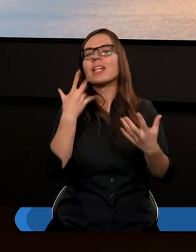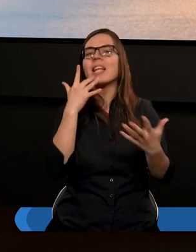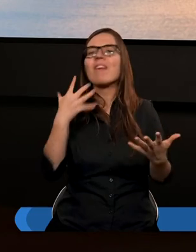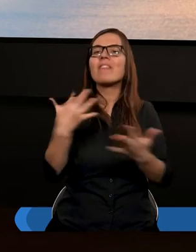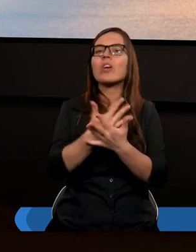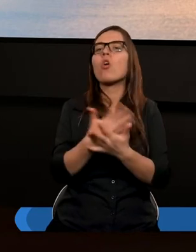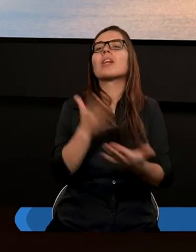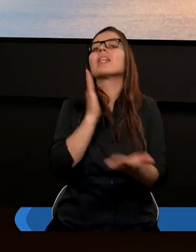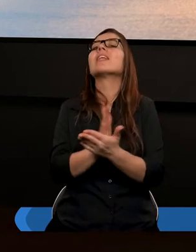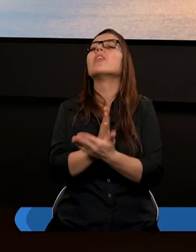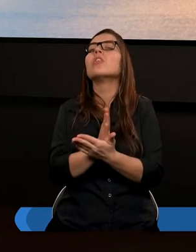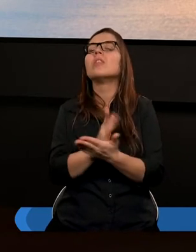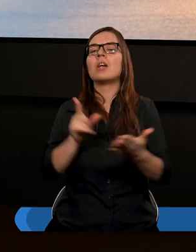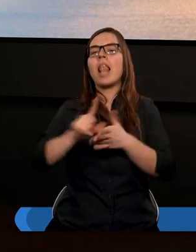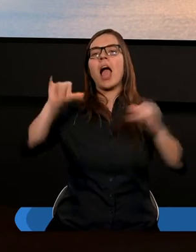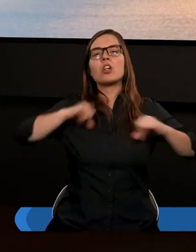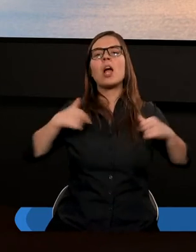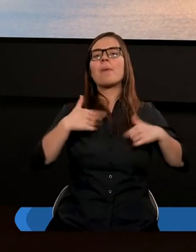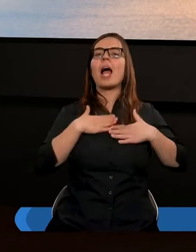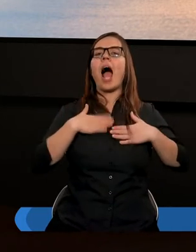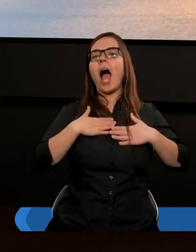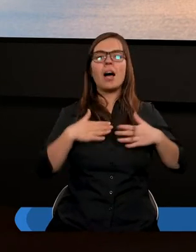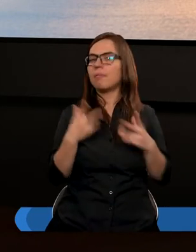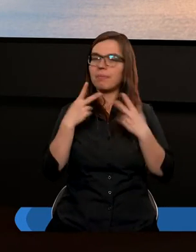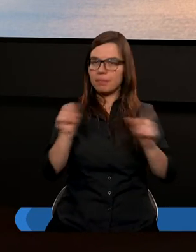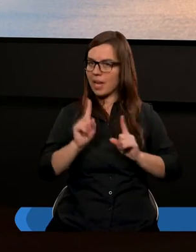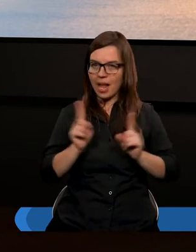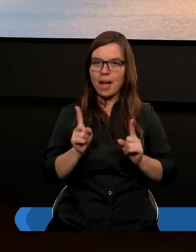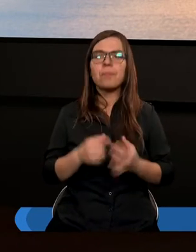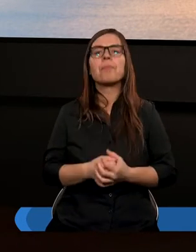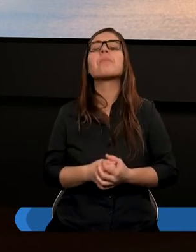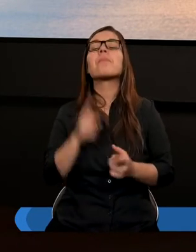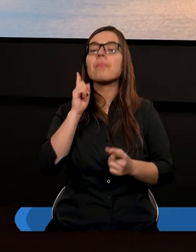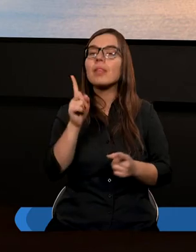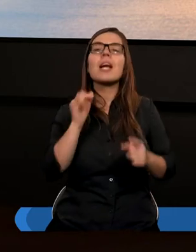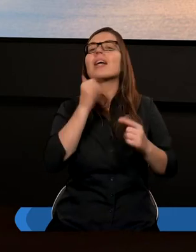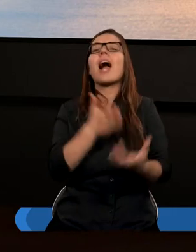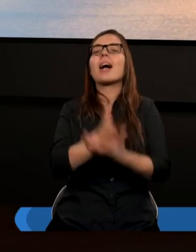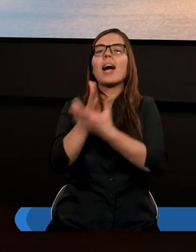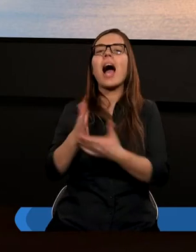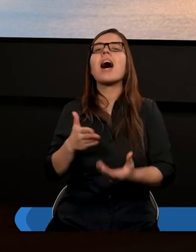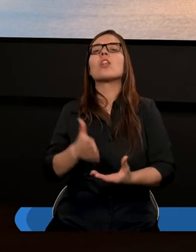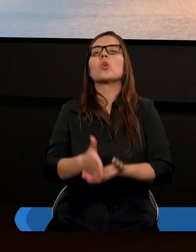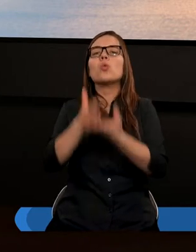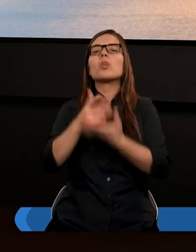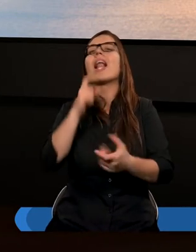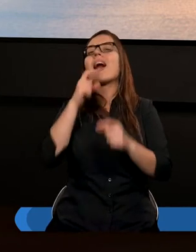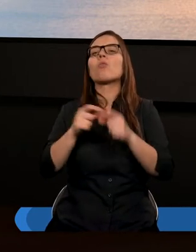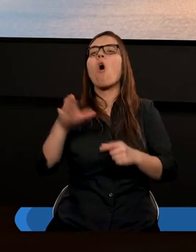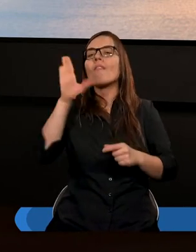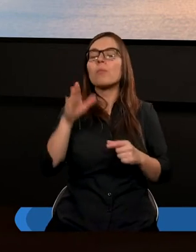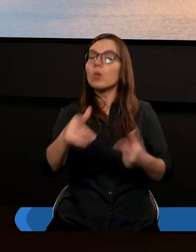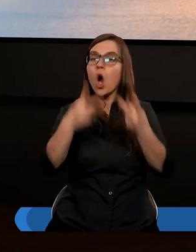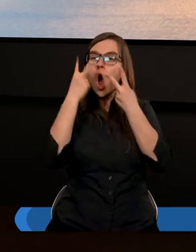wykorzystywali tylko dla siebie. I dlatego jakiej rady udziela nam Słowo Boże?